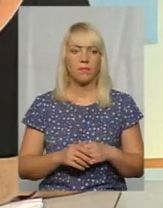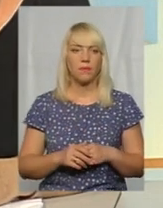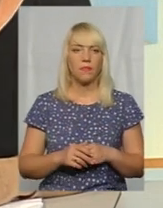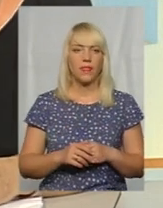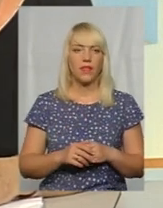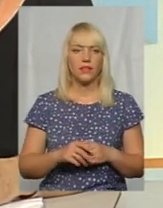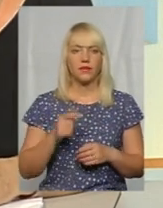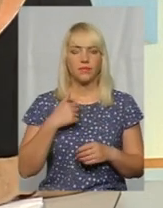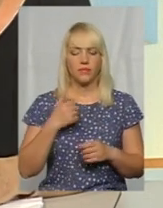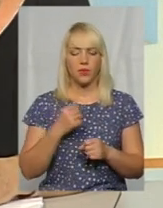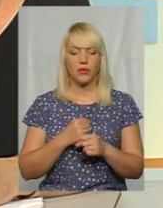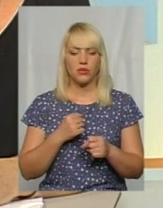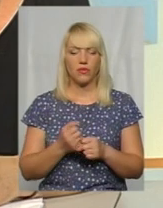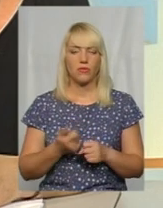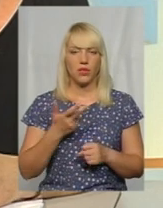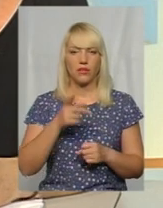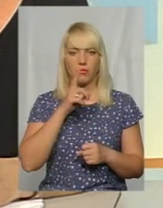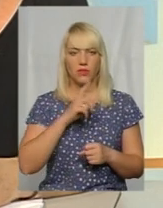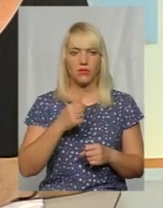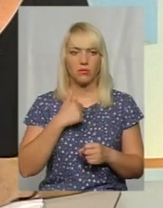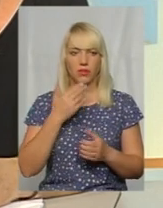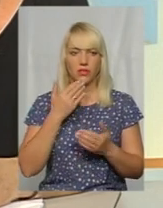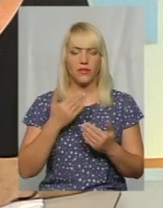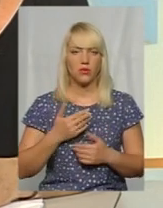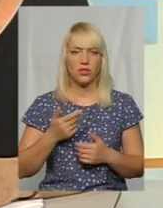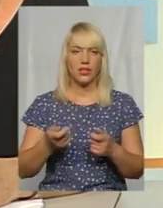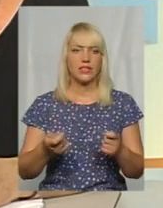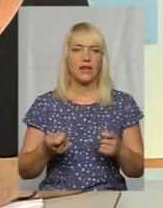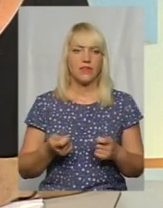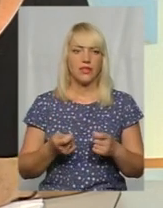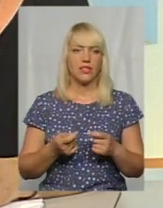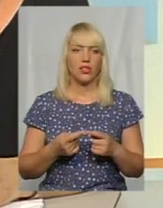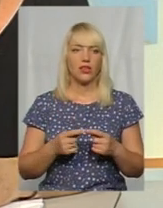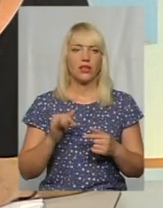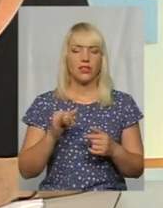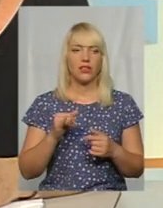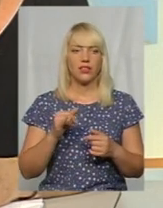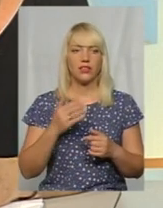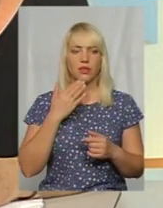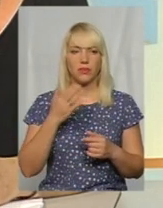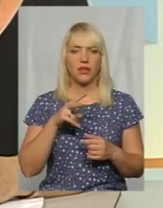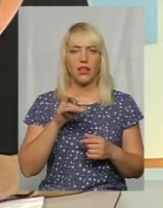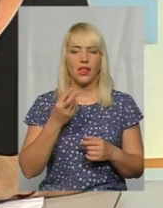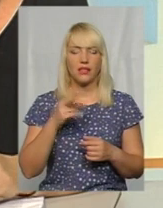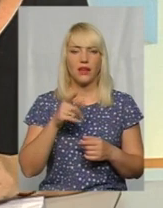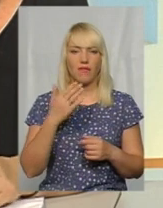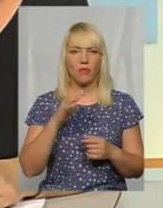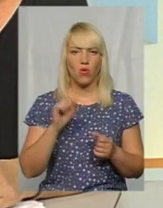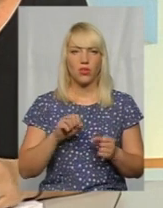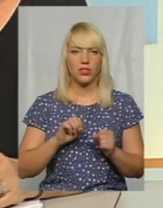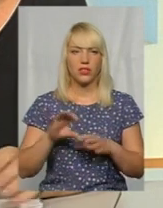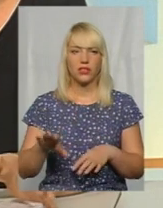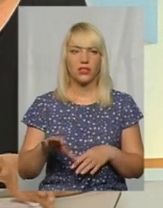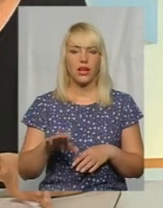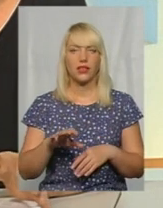Пропрацювавши пару місяців, до мене звернулася завідувача донорського відділу і запиталася, ви можете здати кров на обласну